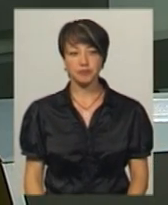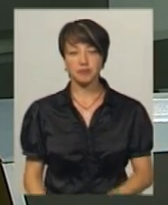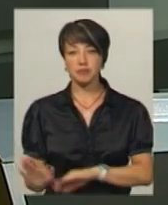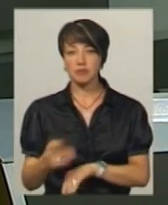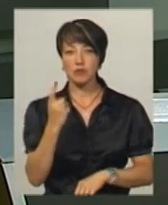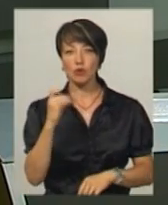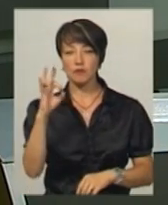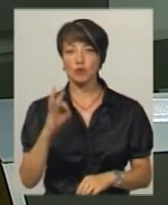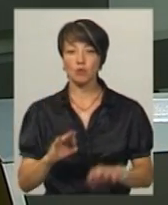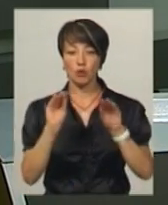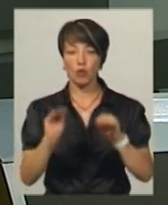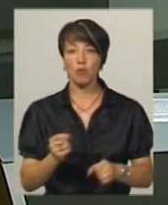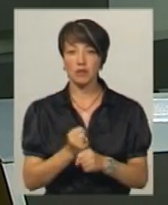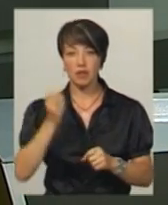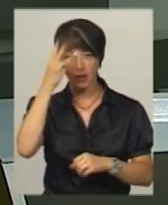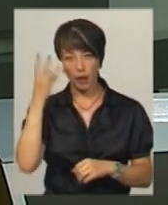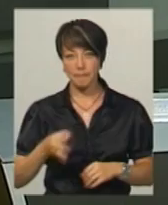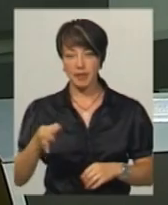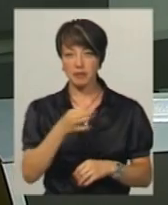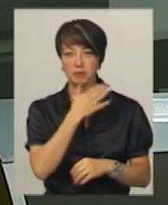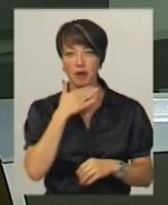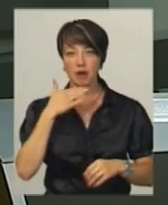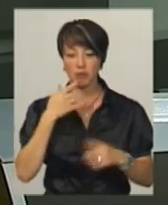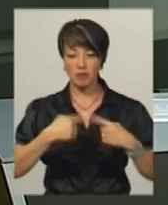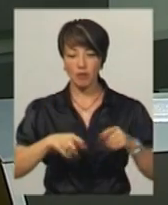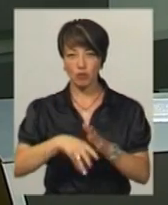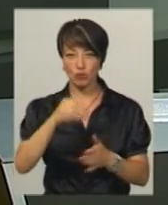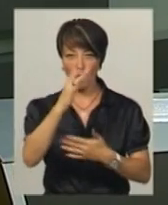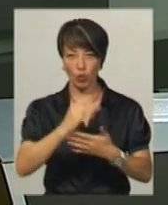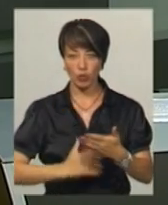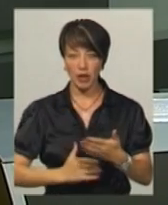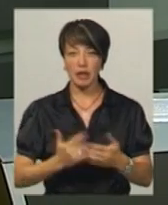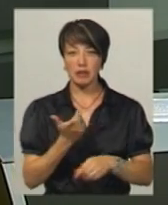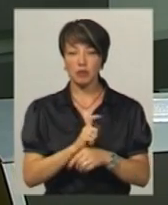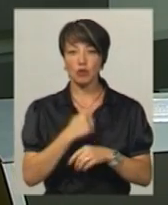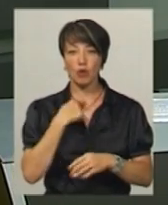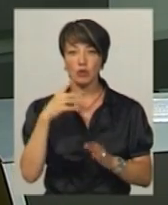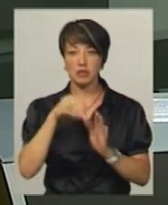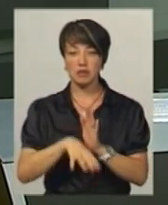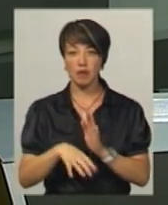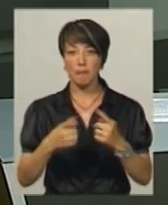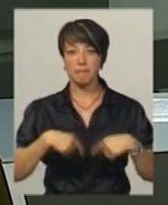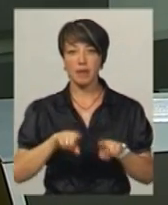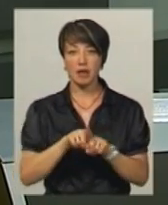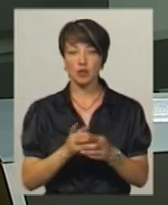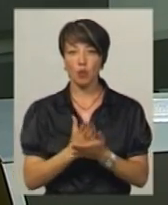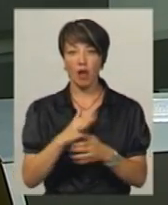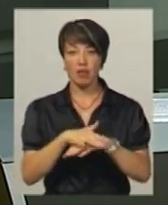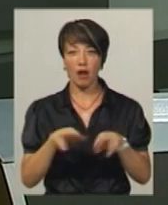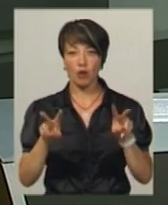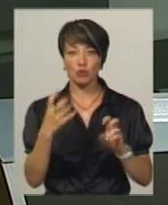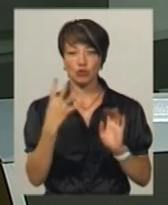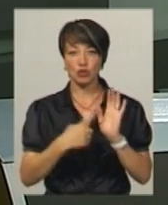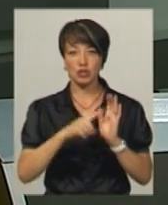% протоколів опрацьовано на Хмельниччині за багатомандатним виборчим округом. Найбільше голосів набрала партія «Слуга народу». Це